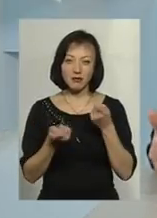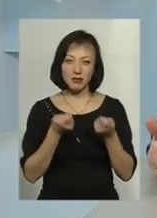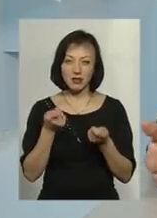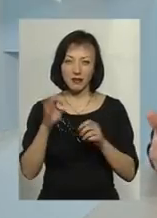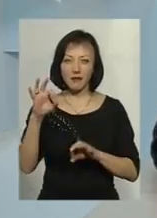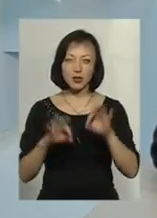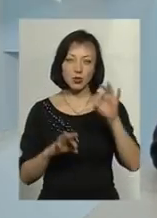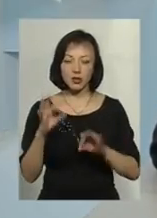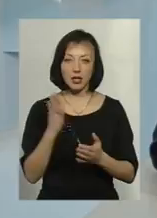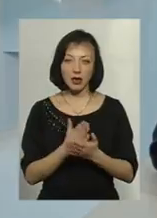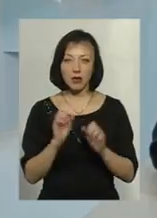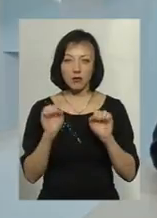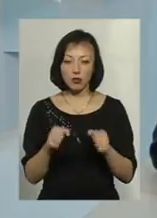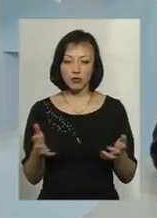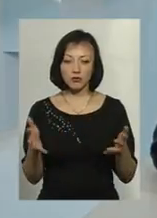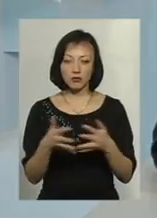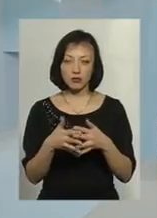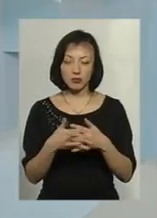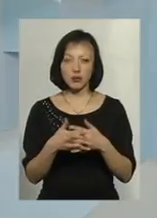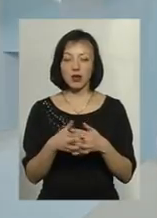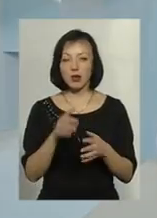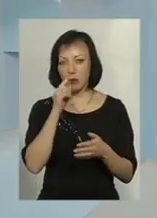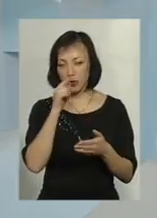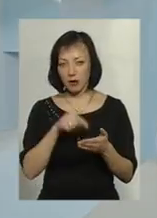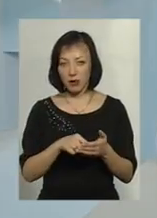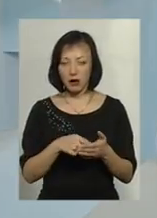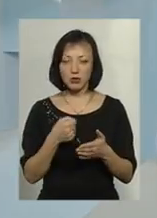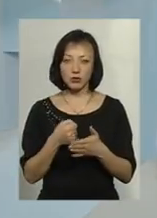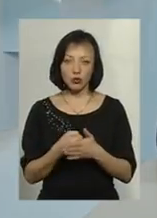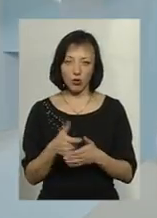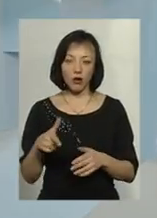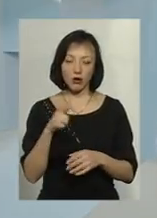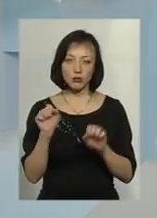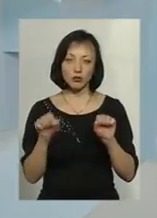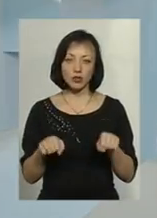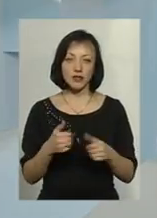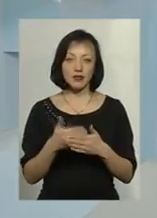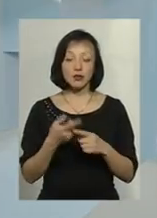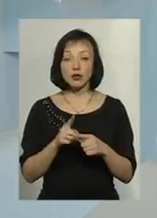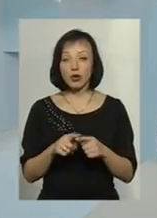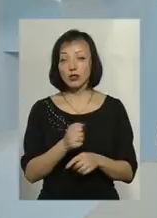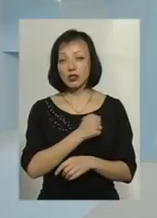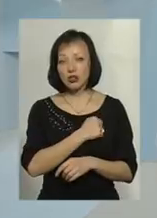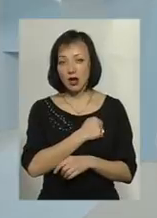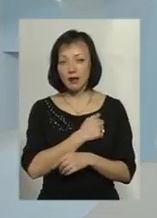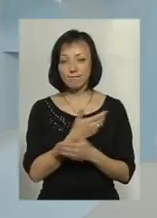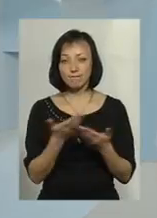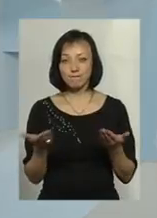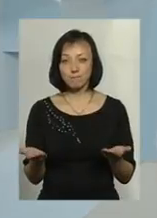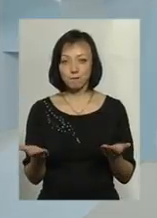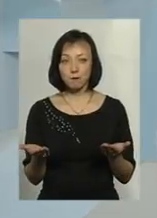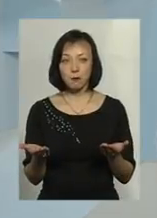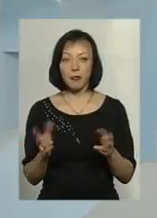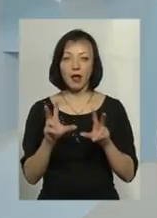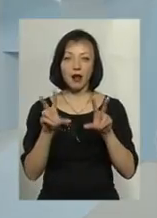відсотки є, вони можуть конденсуватися, і волога може потрапляти. Від цього, на жаль, абсолютно